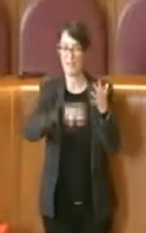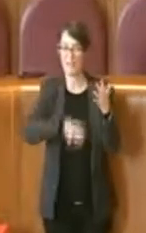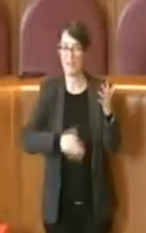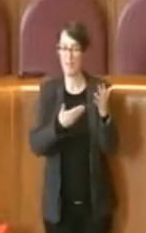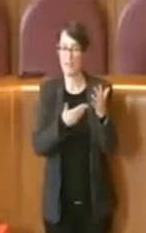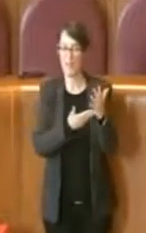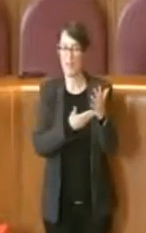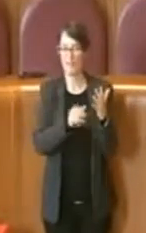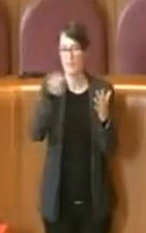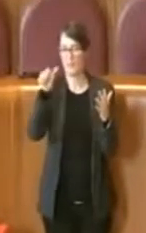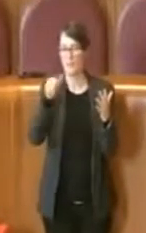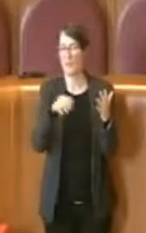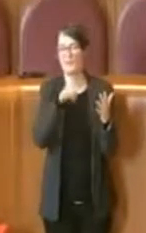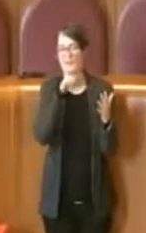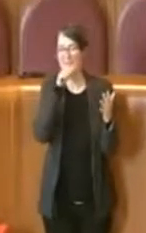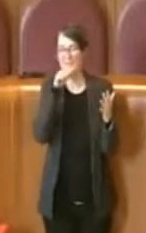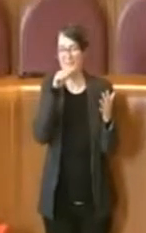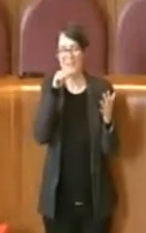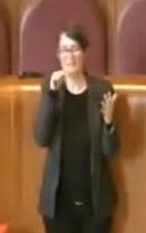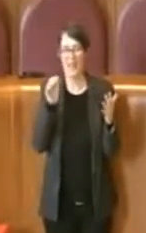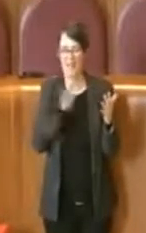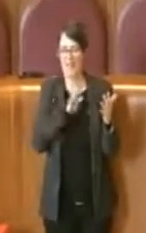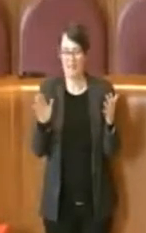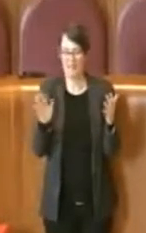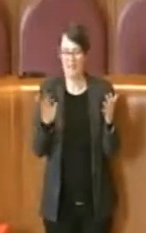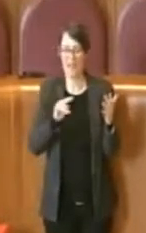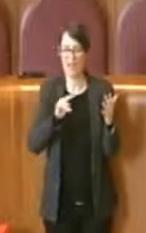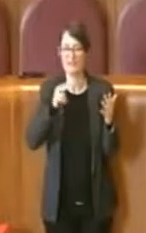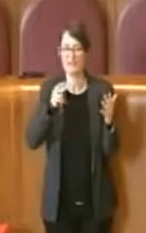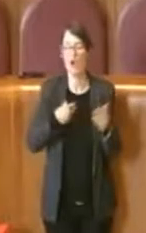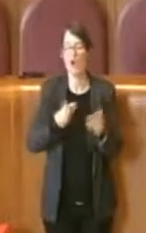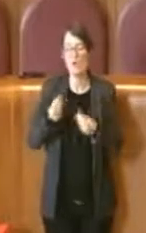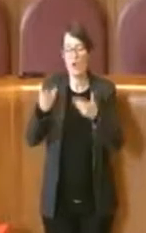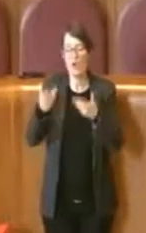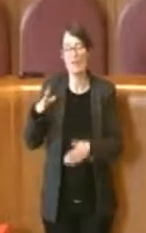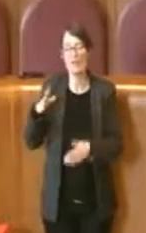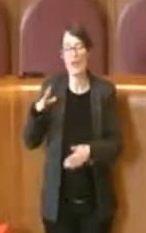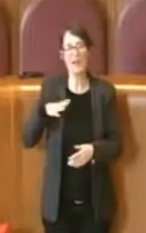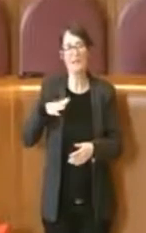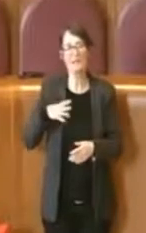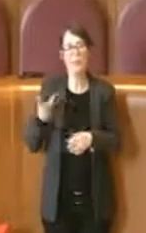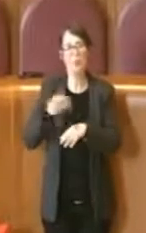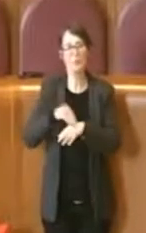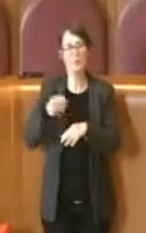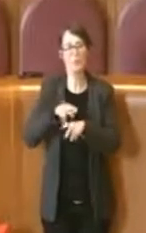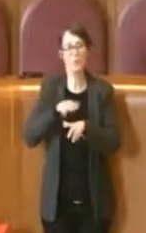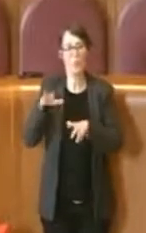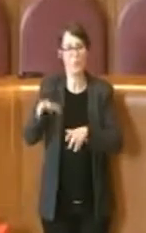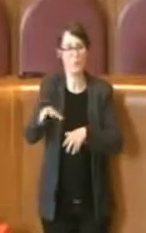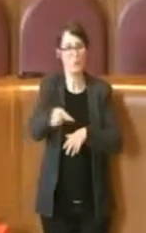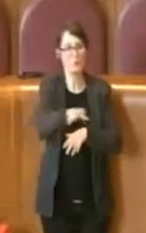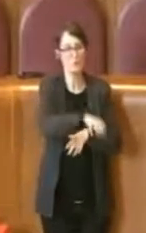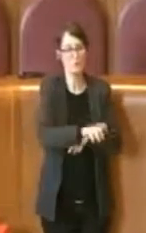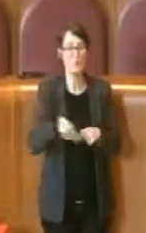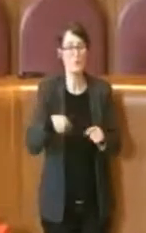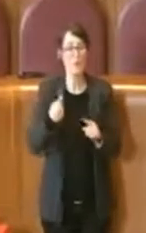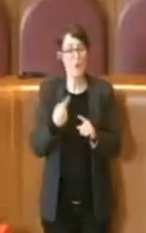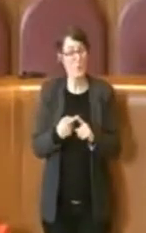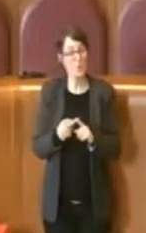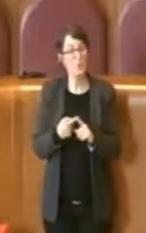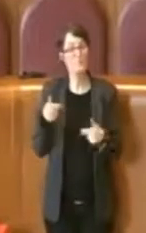risorse ulteriori ai municipi, va anche a migliorare